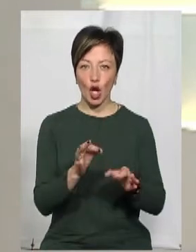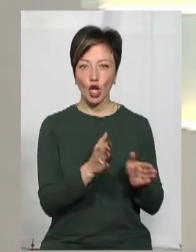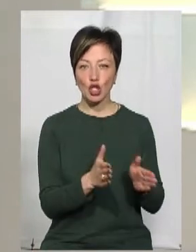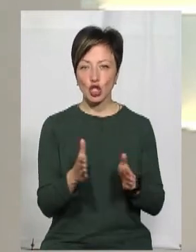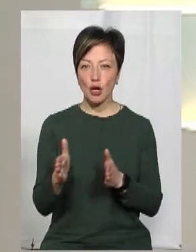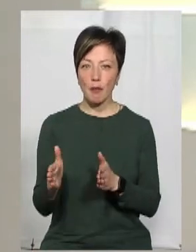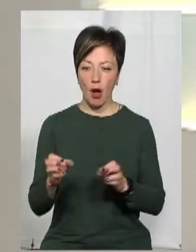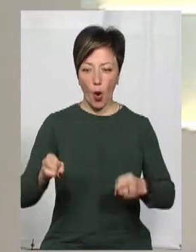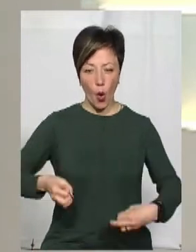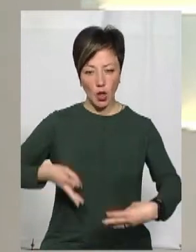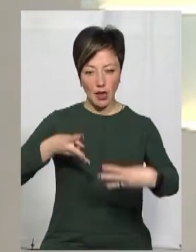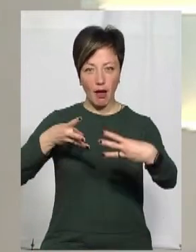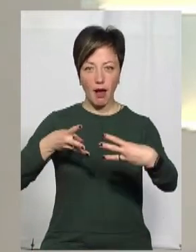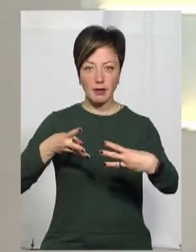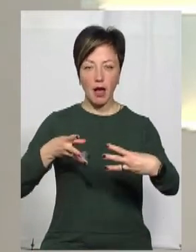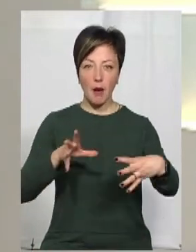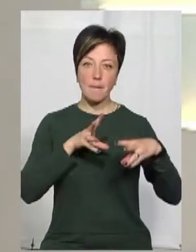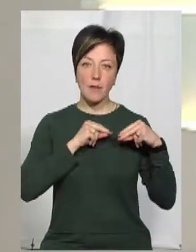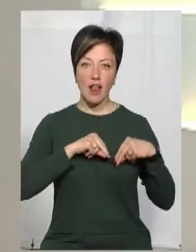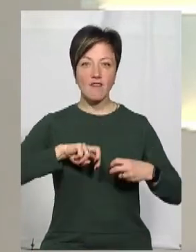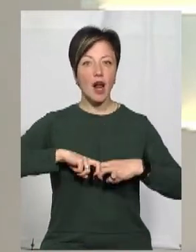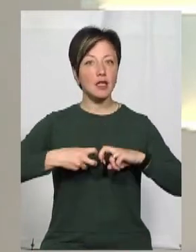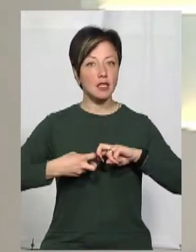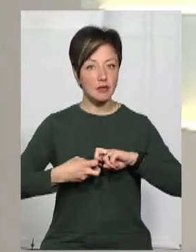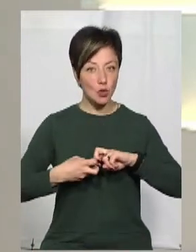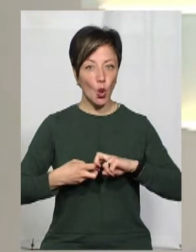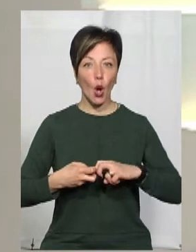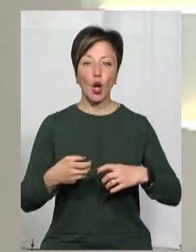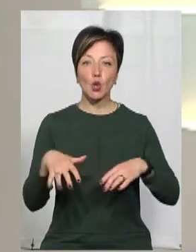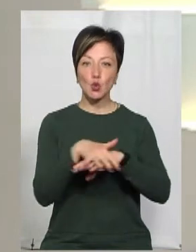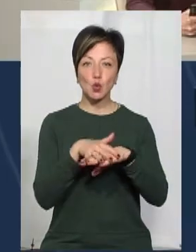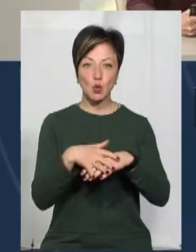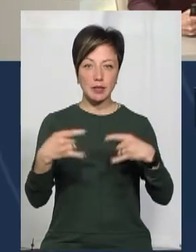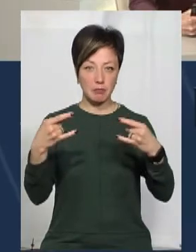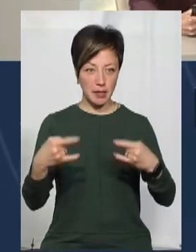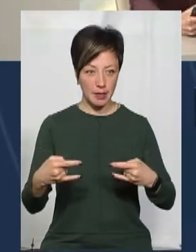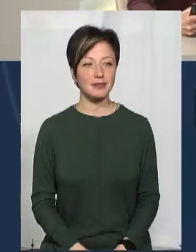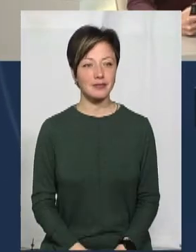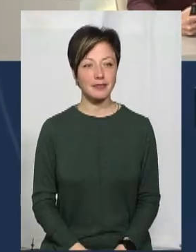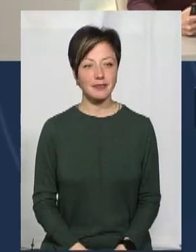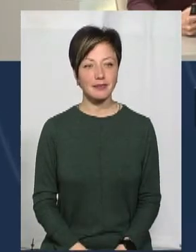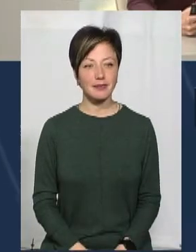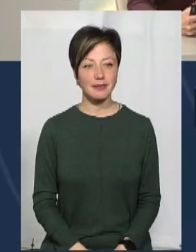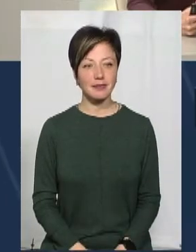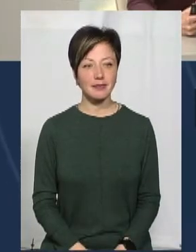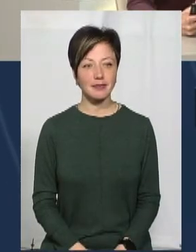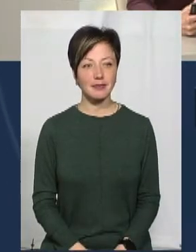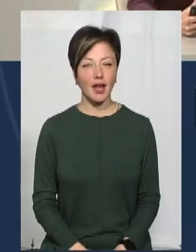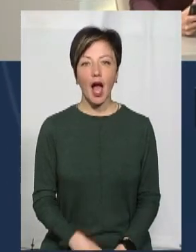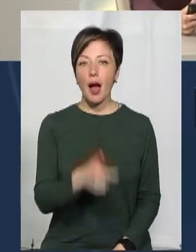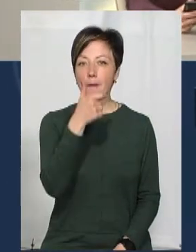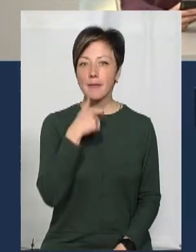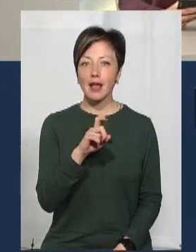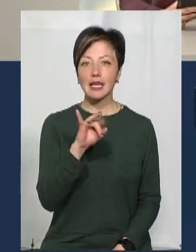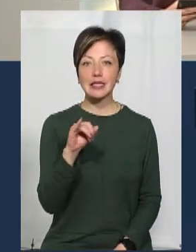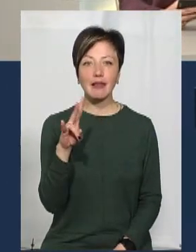режимі онлайн. Моя колега з Франківської філії Суспільного, Христина Дичаківська. Доброго вечора, пані Олено. Пані